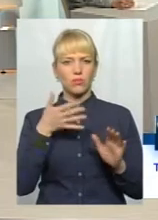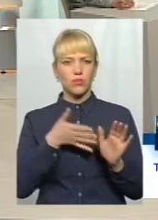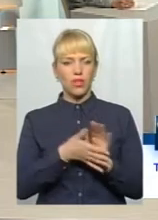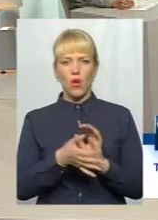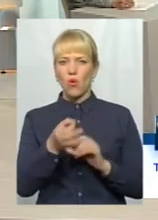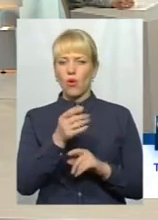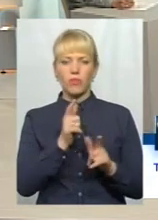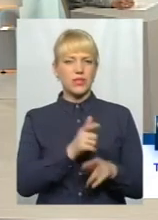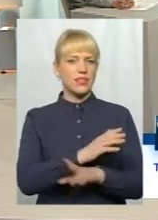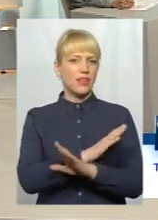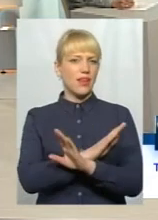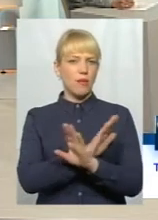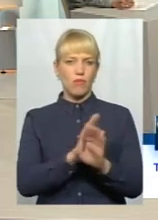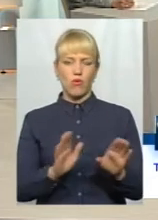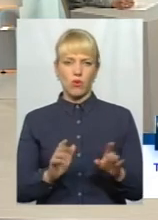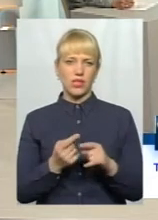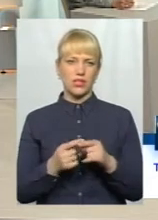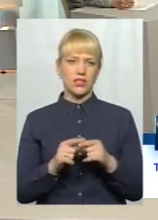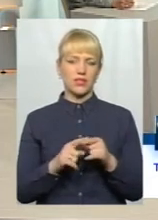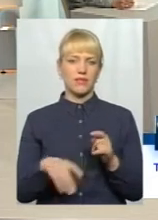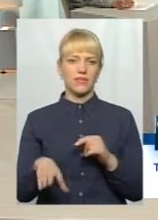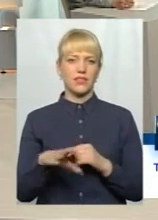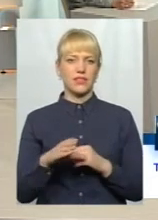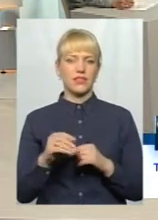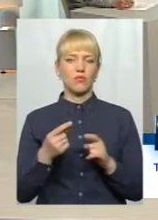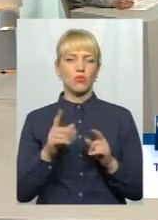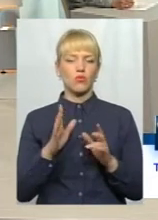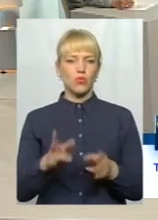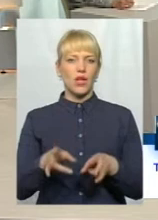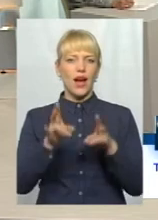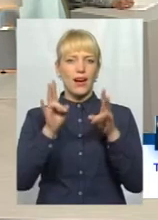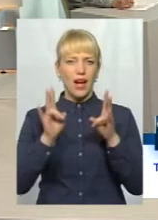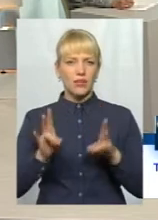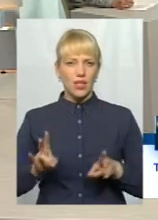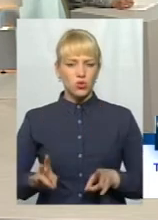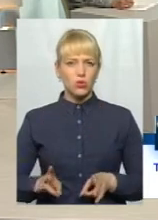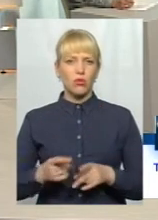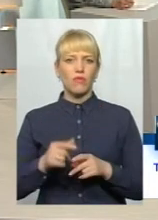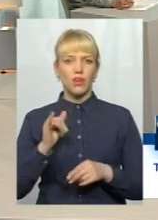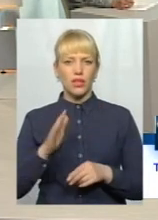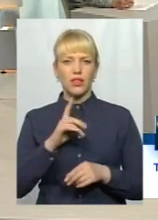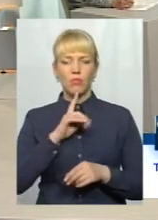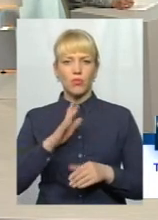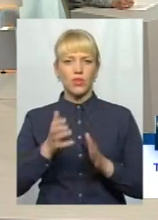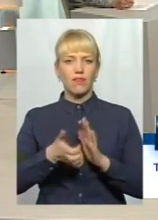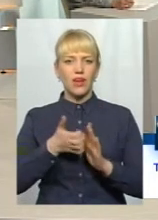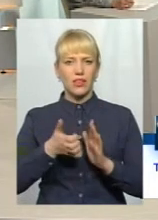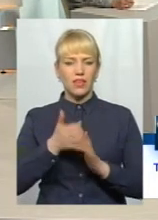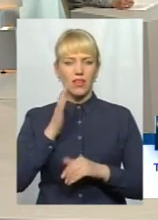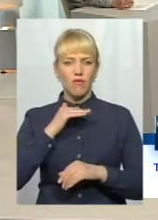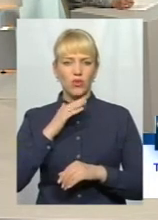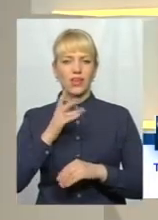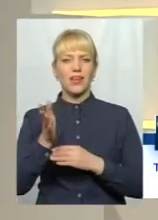погодяться і з цим. Тому що буде дійсно така катастрофа. Тому що і води не буде хватати, і риба буде